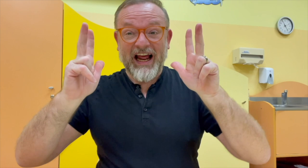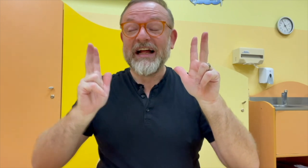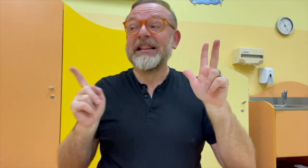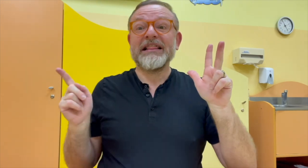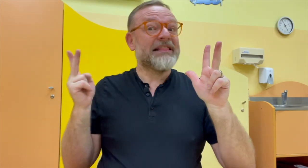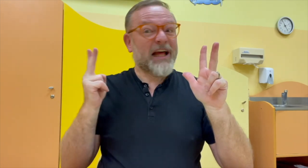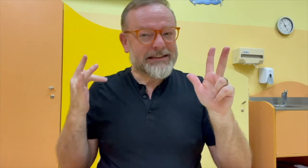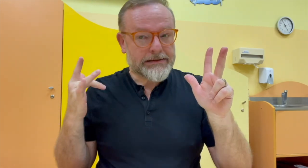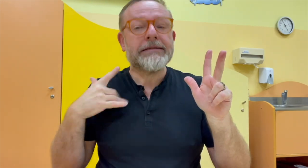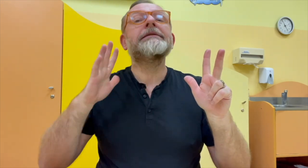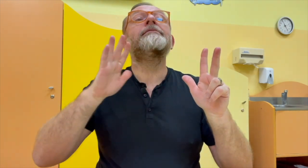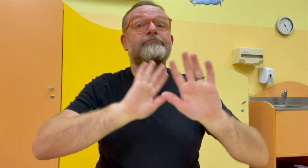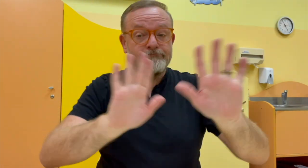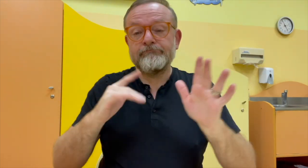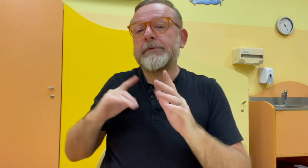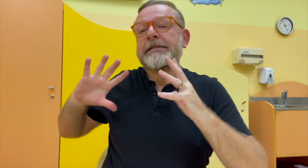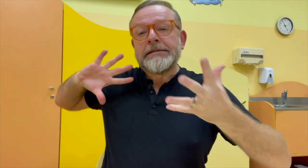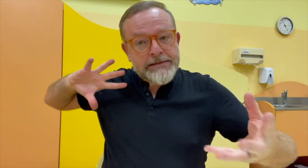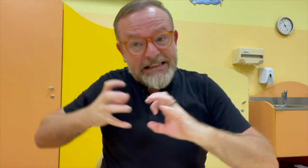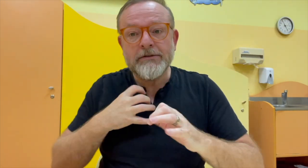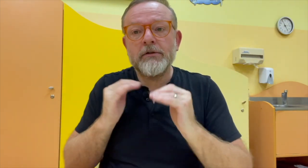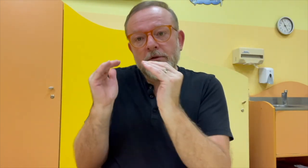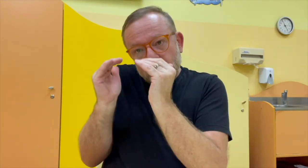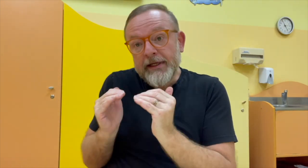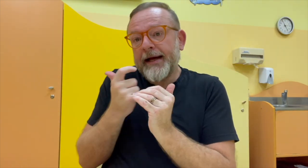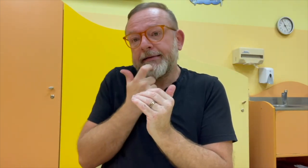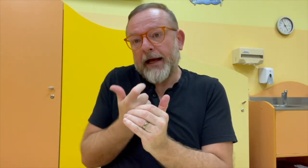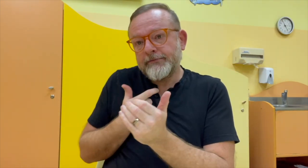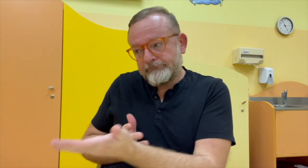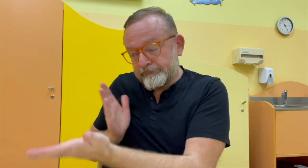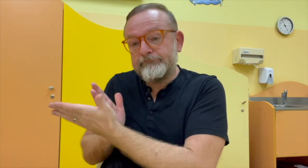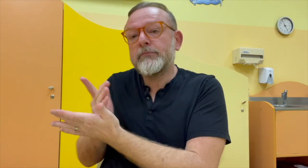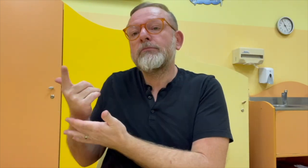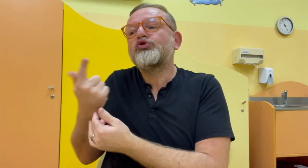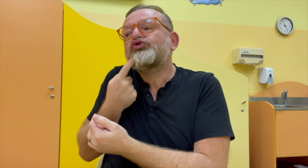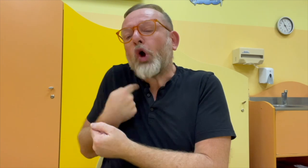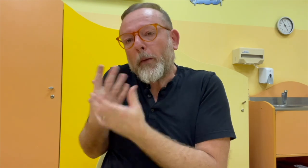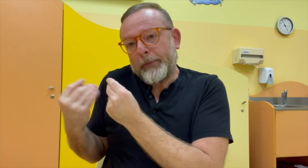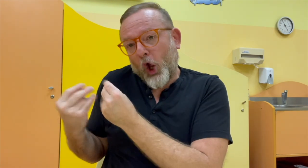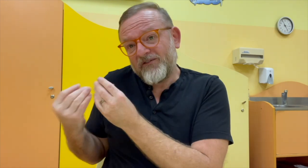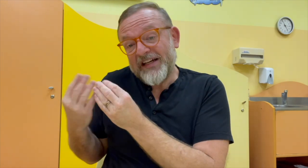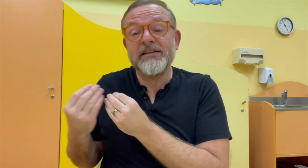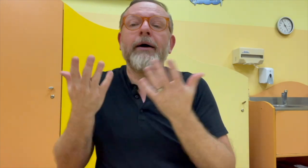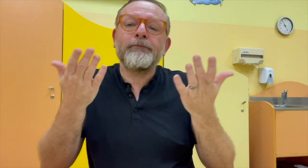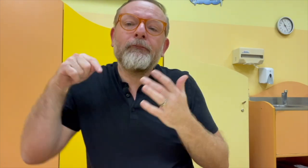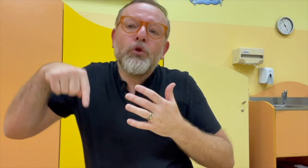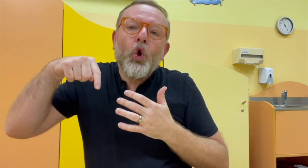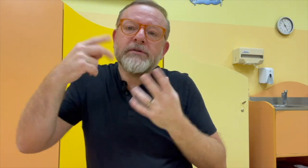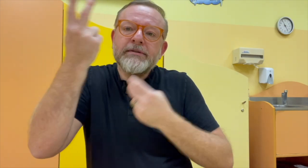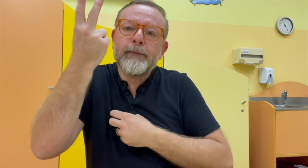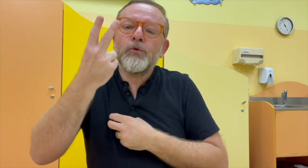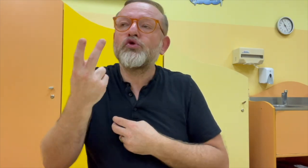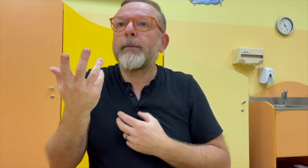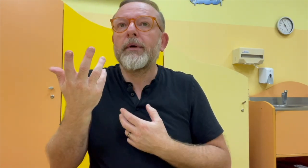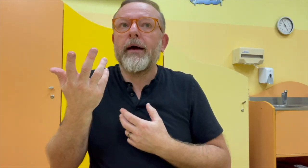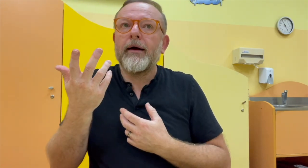A nebo druhá možnost, když neslyšící pedagog nerozumí, tak neslyšící mu zhrne jednoduše,